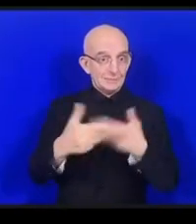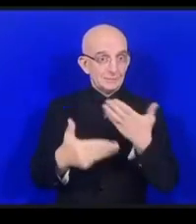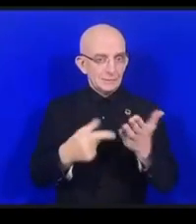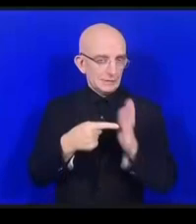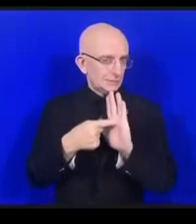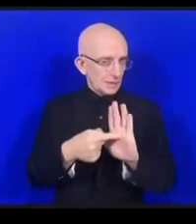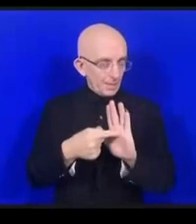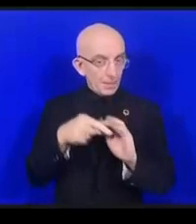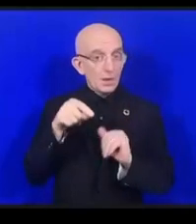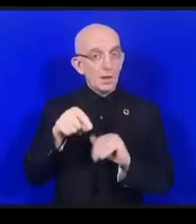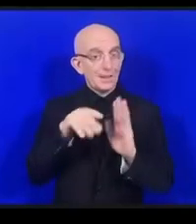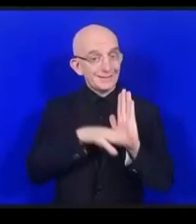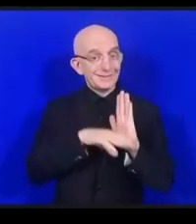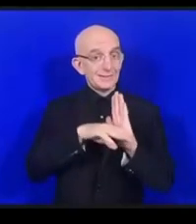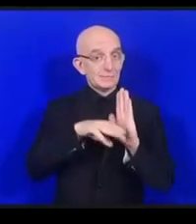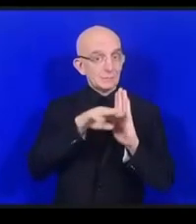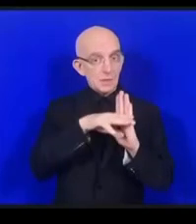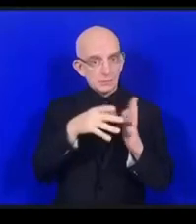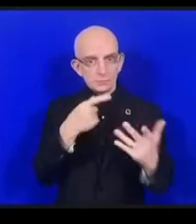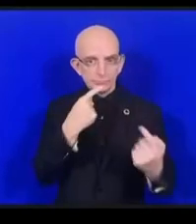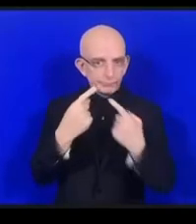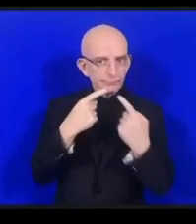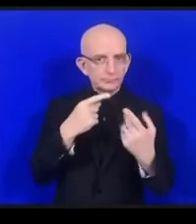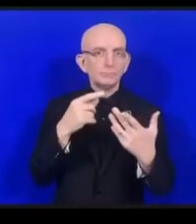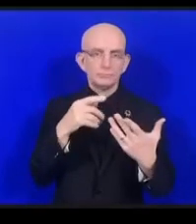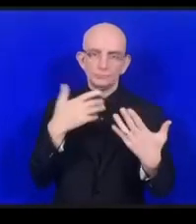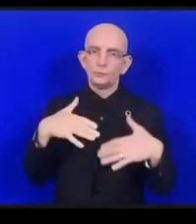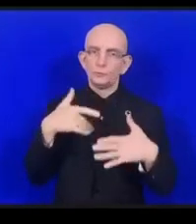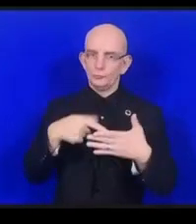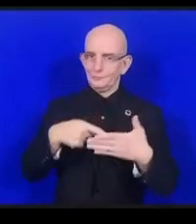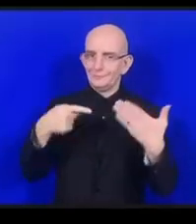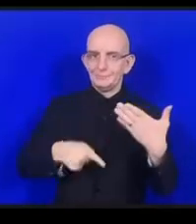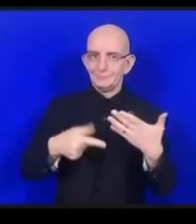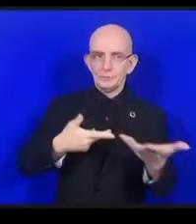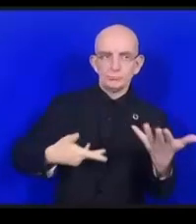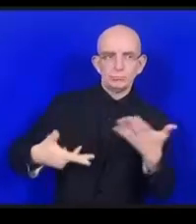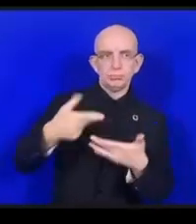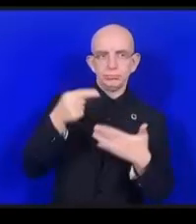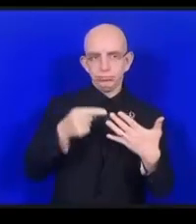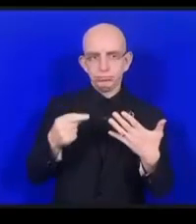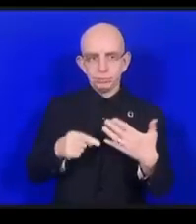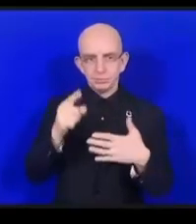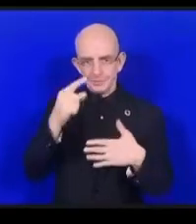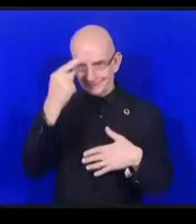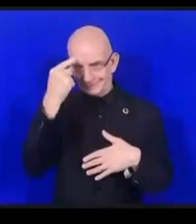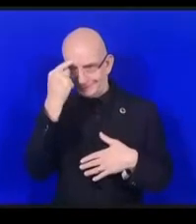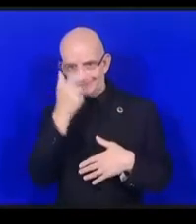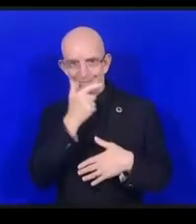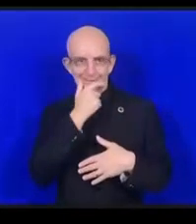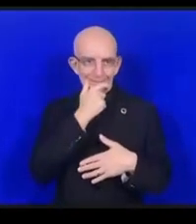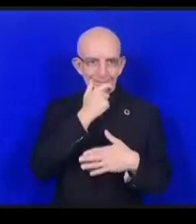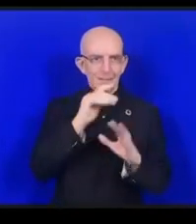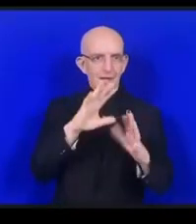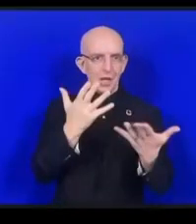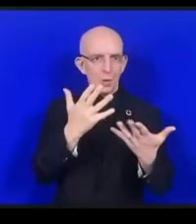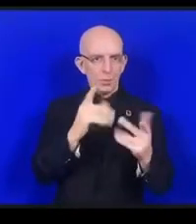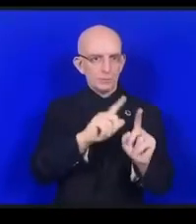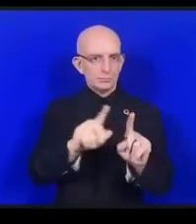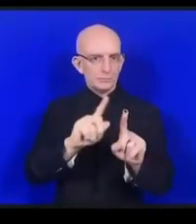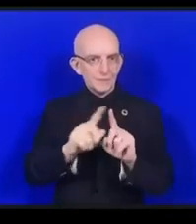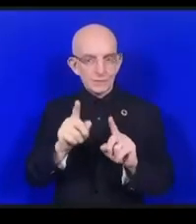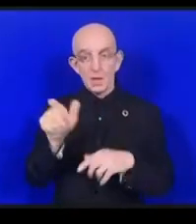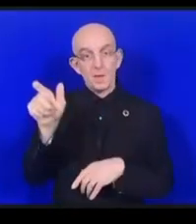コンシューマー消費者のIoTはオープンインターネットの上でこれは